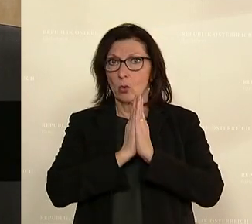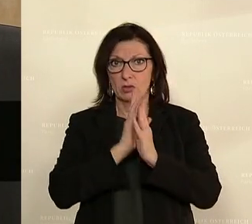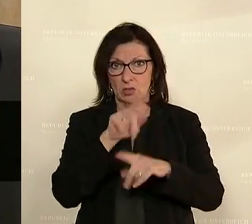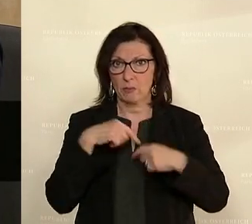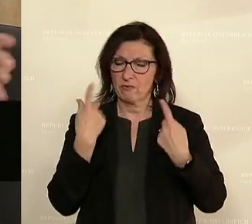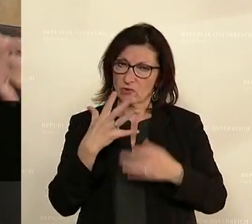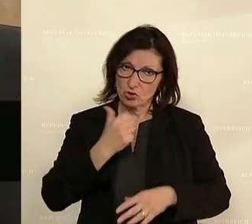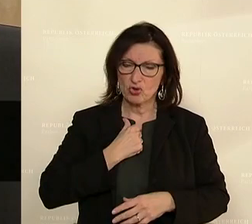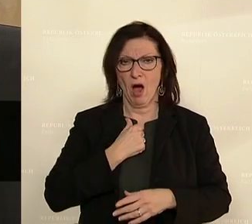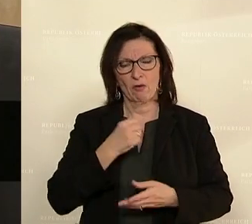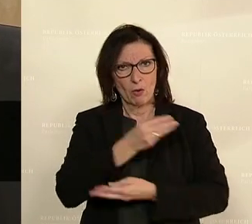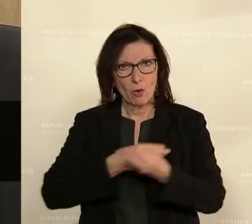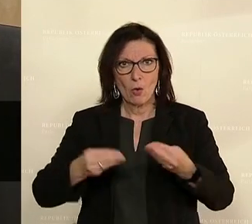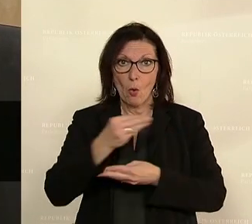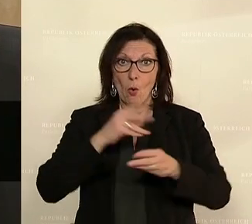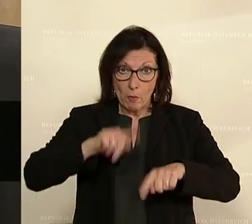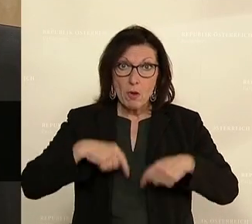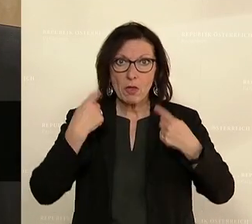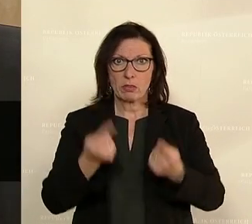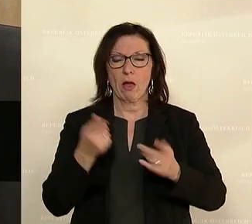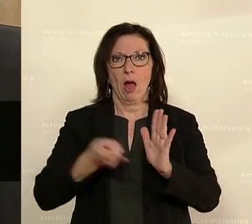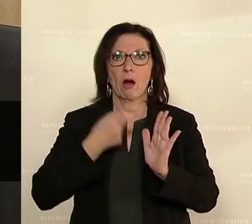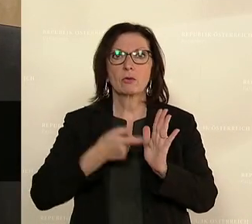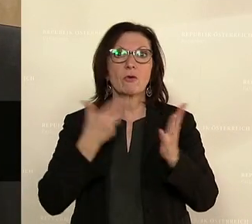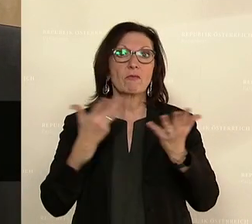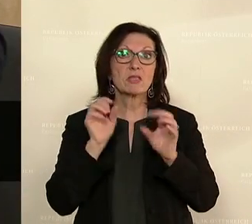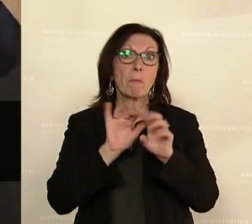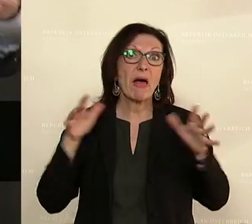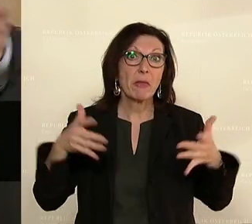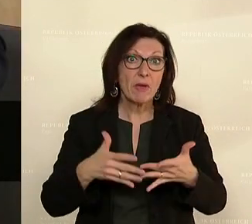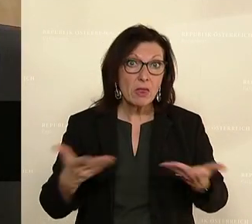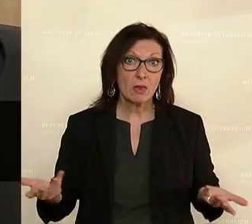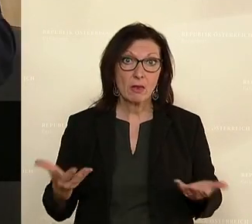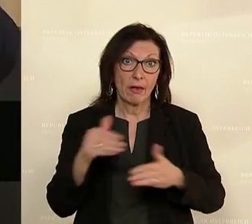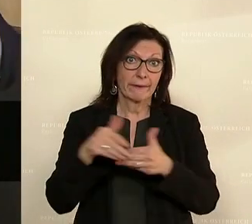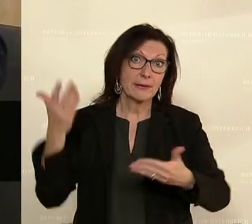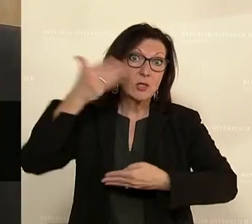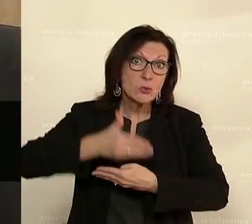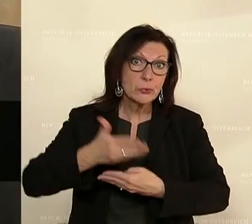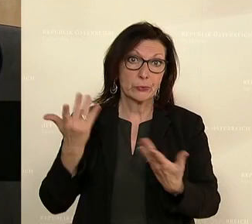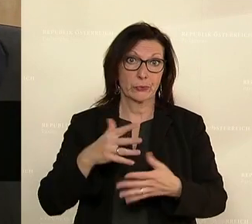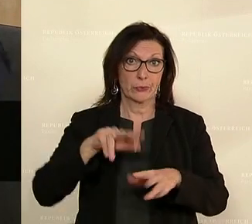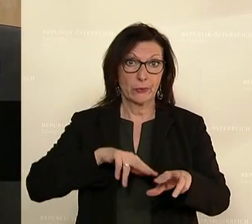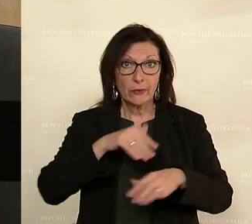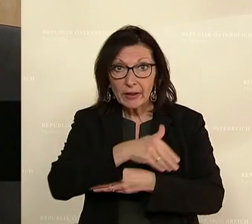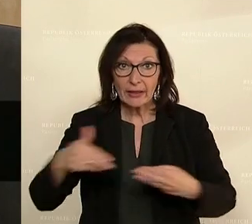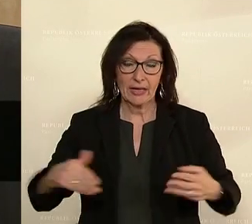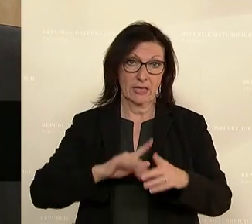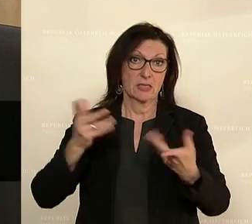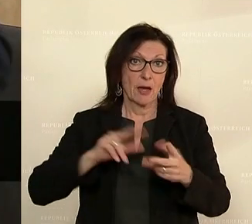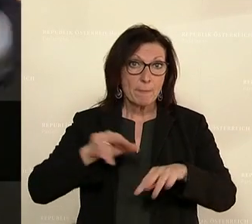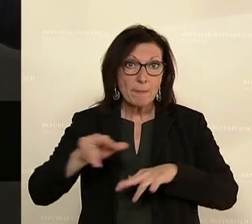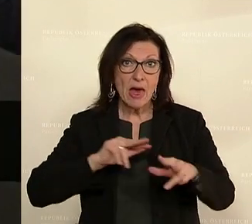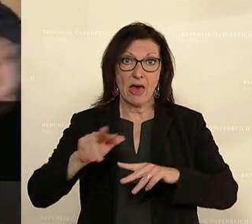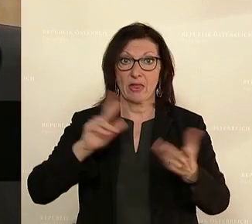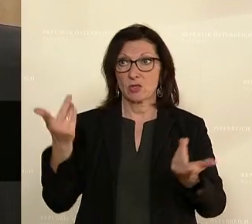konnten. Gleicheinig fließend übergegangen in die Herausforderung der Pandemie. Grenzschließungen, Grenzmanagement, Pendler nach Österreich bringen